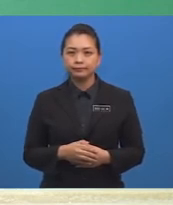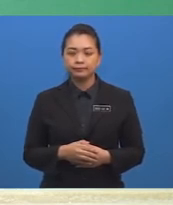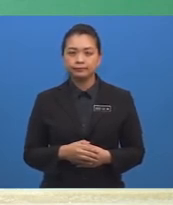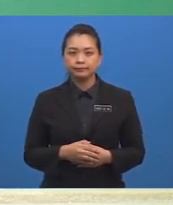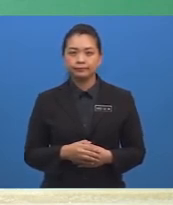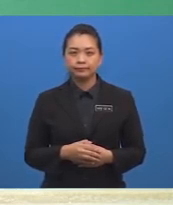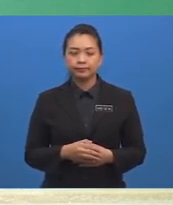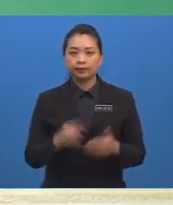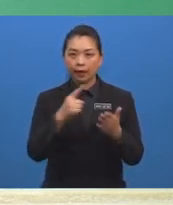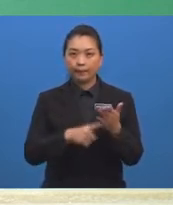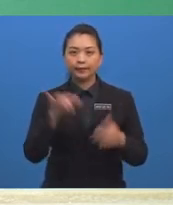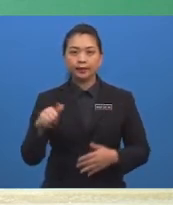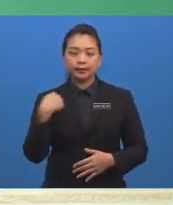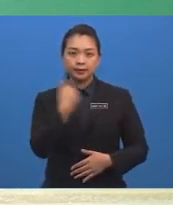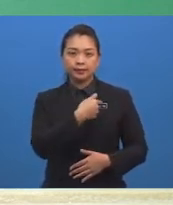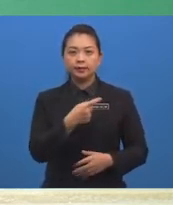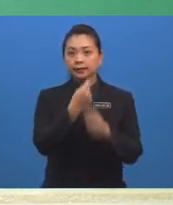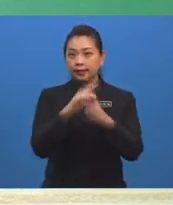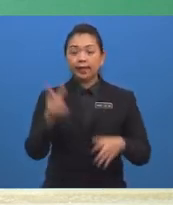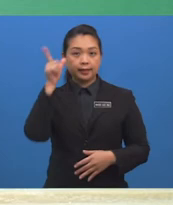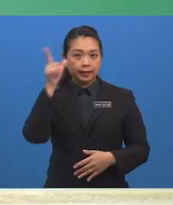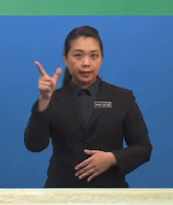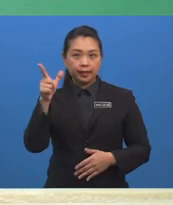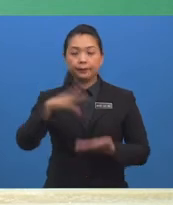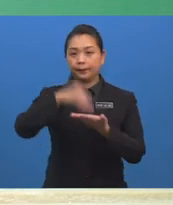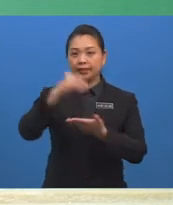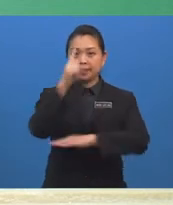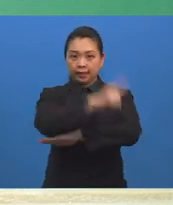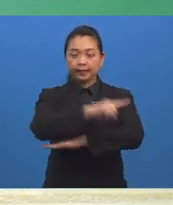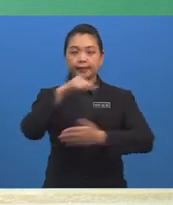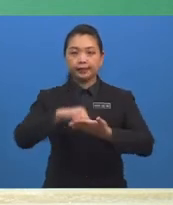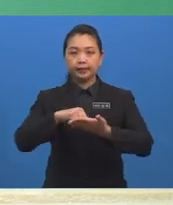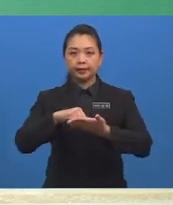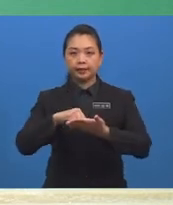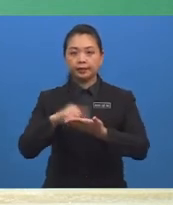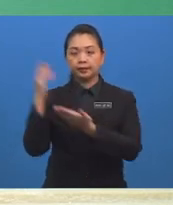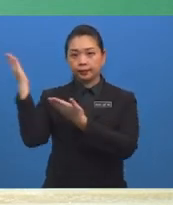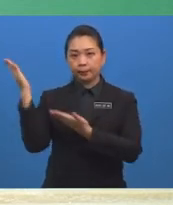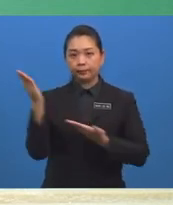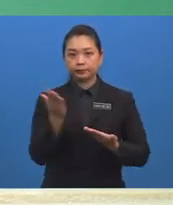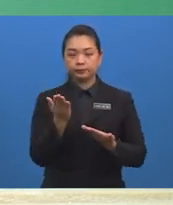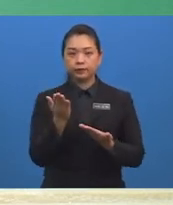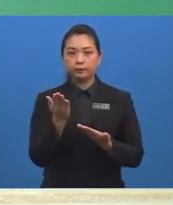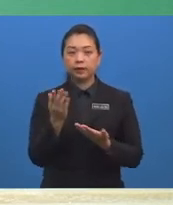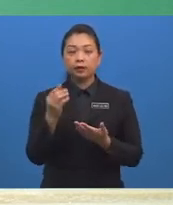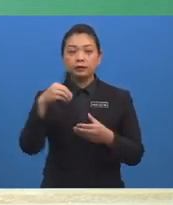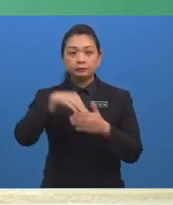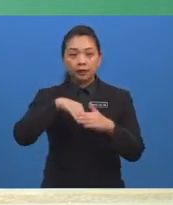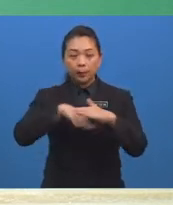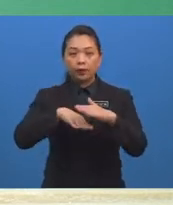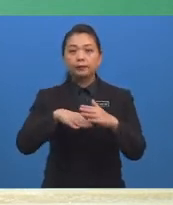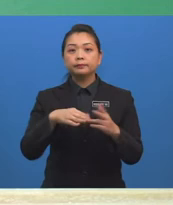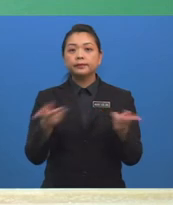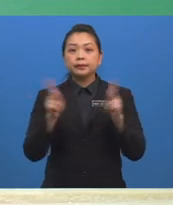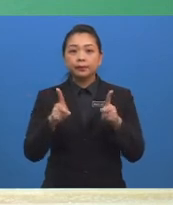Apa yang telah kita lihat pada pembelajaran pada hari ini Di bawah kebarang kalian peristiwa bergabung